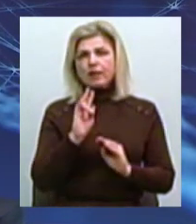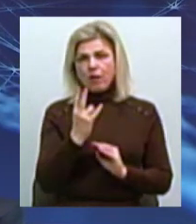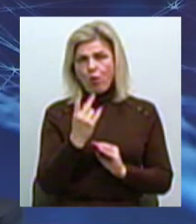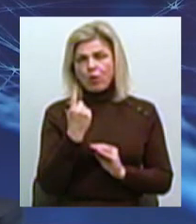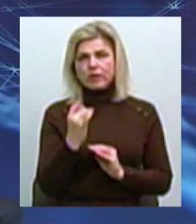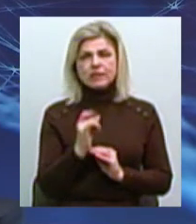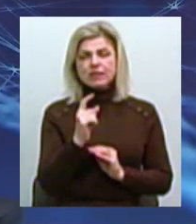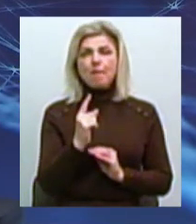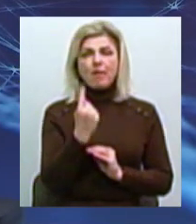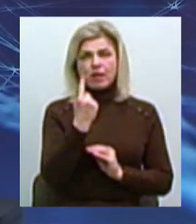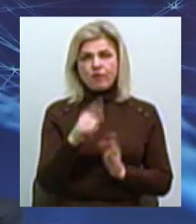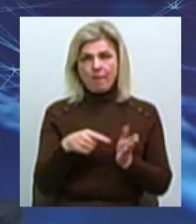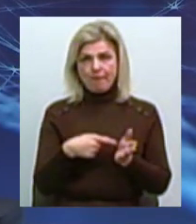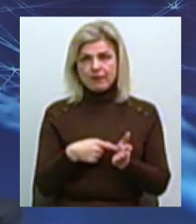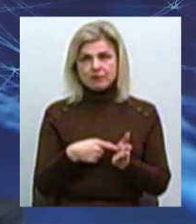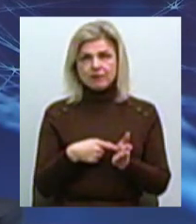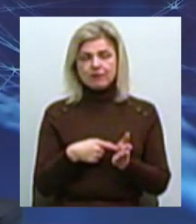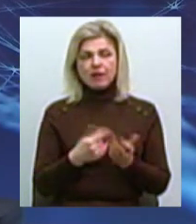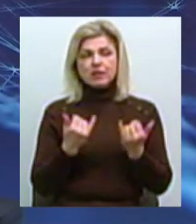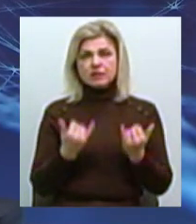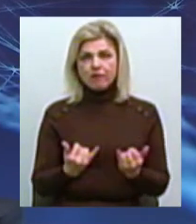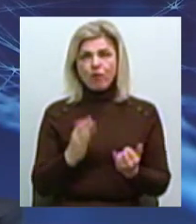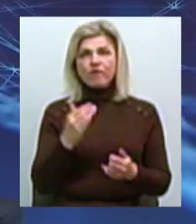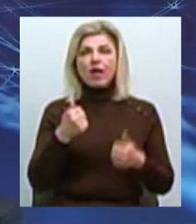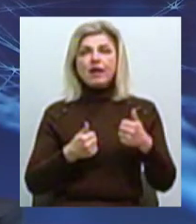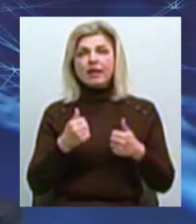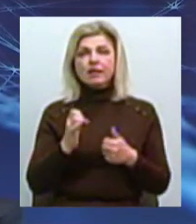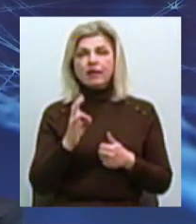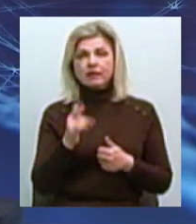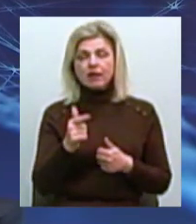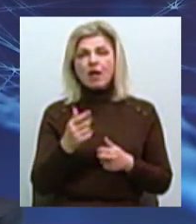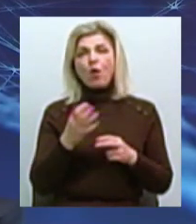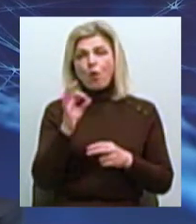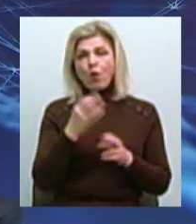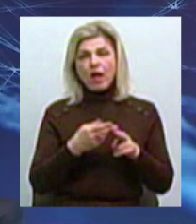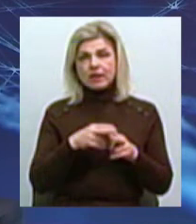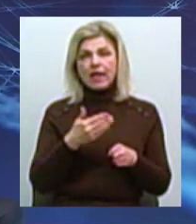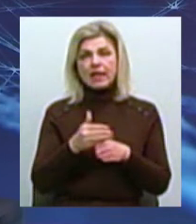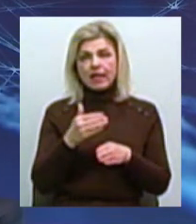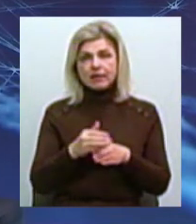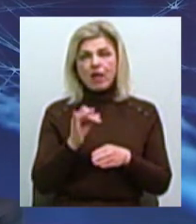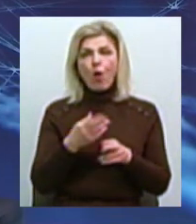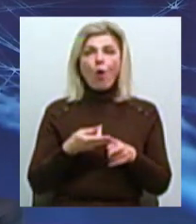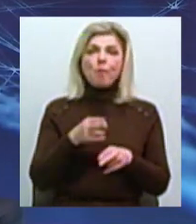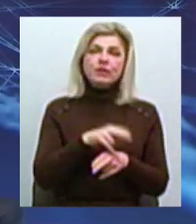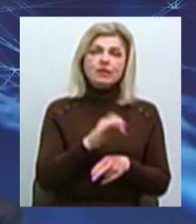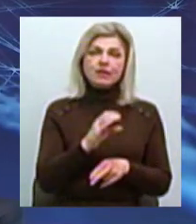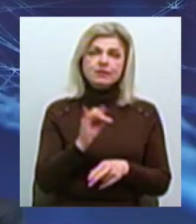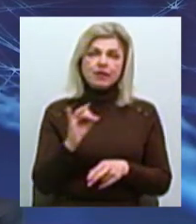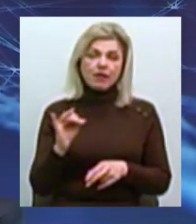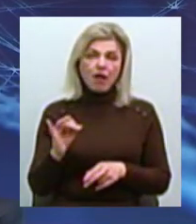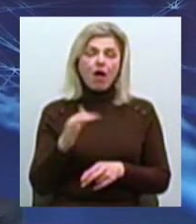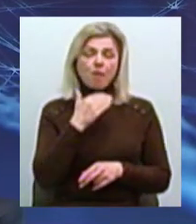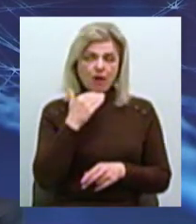міст сьогодні в рейтингу по застосуванню цих кредитів і по компенсації. Вже багато про це